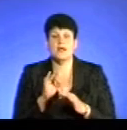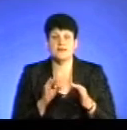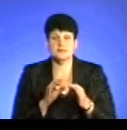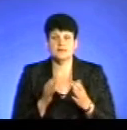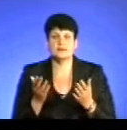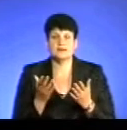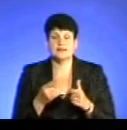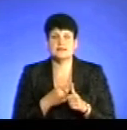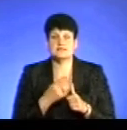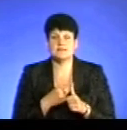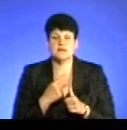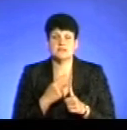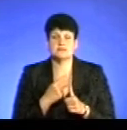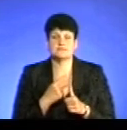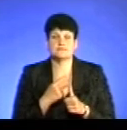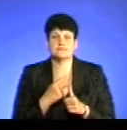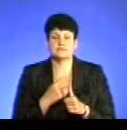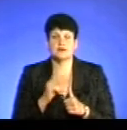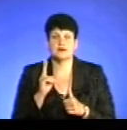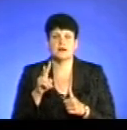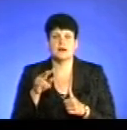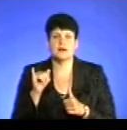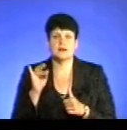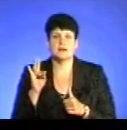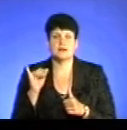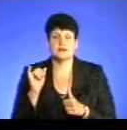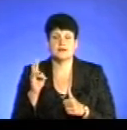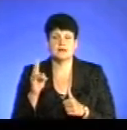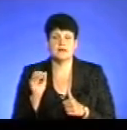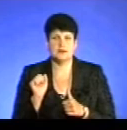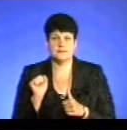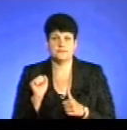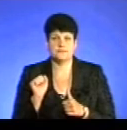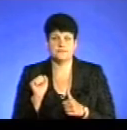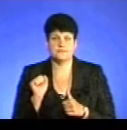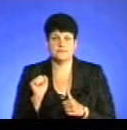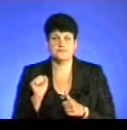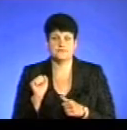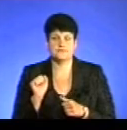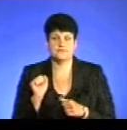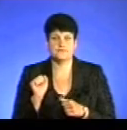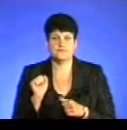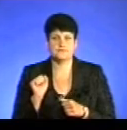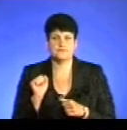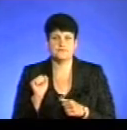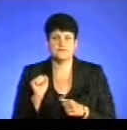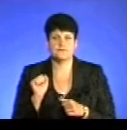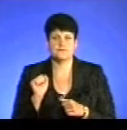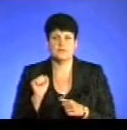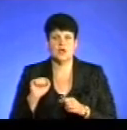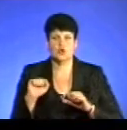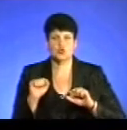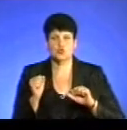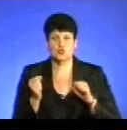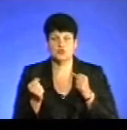який називається «Дружня